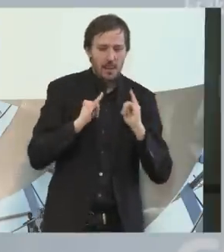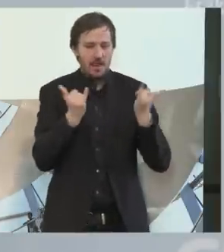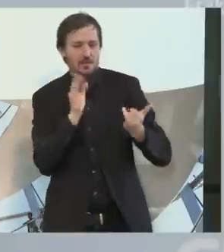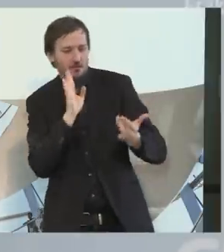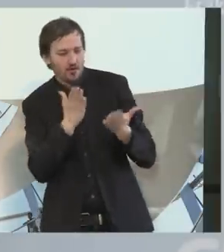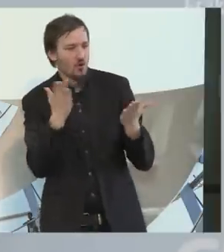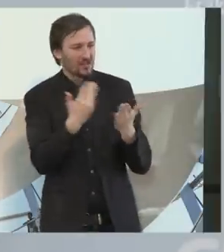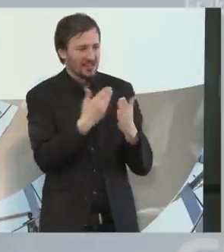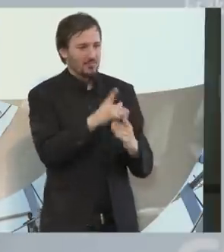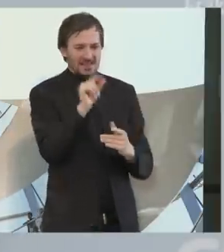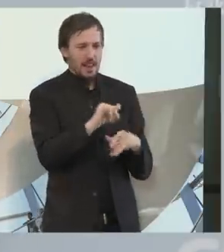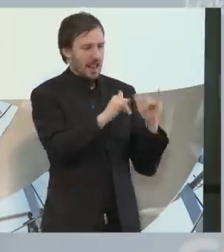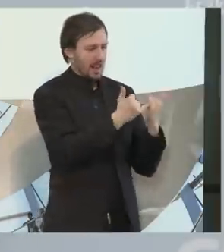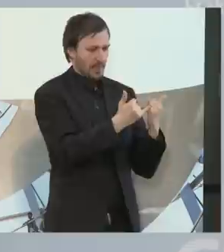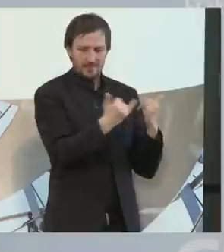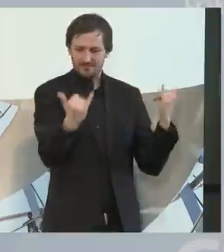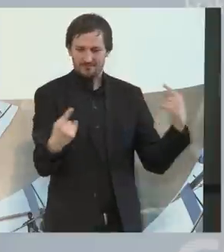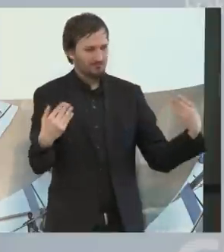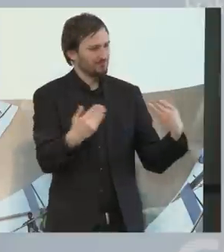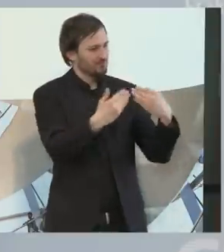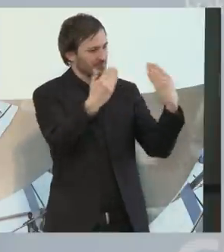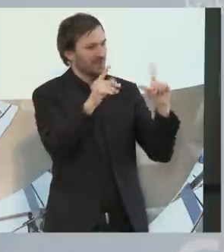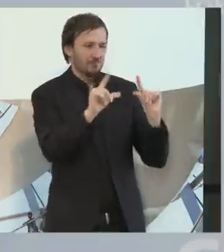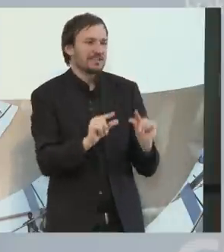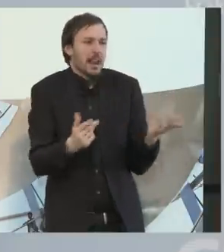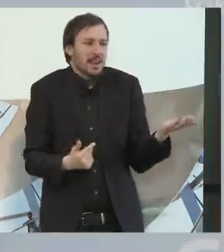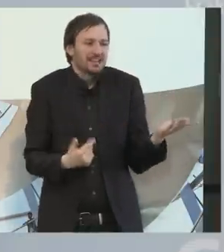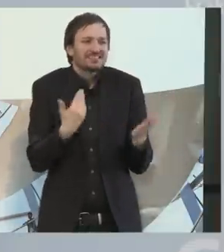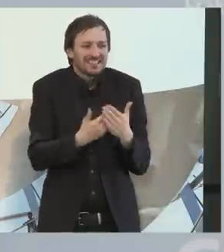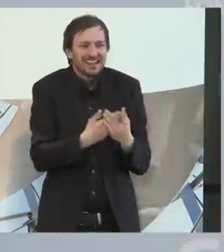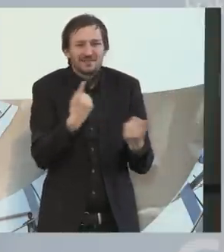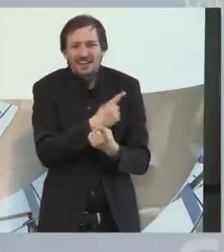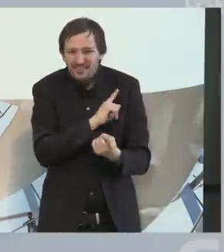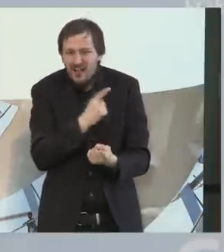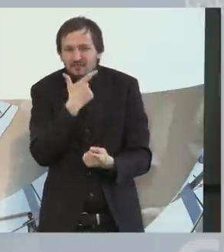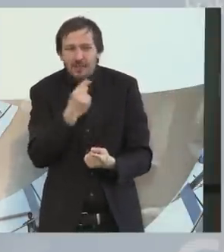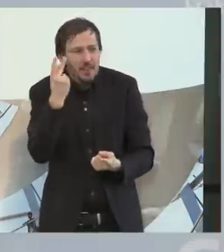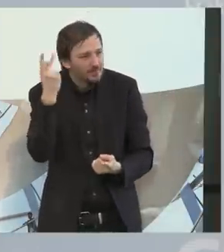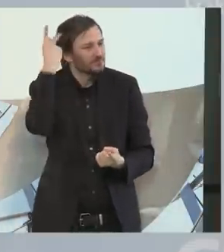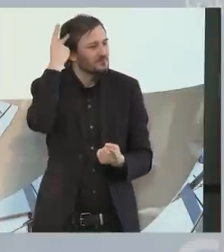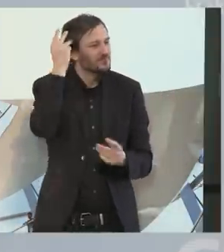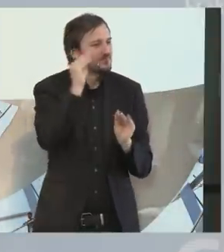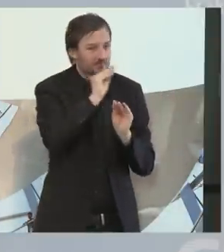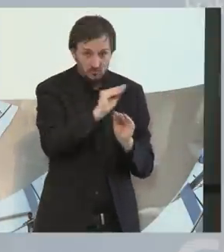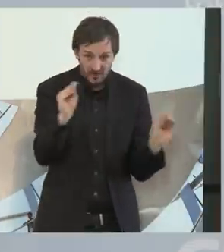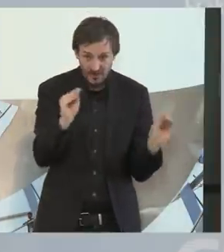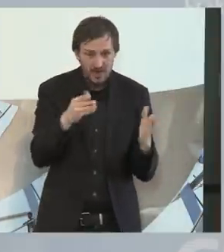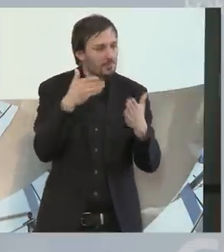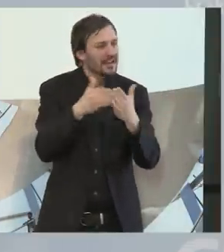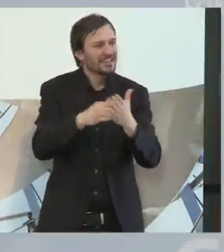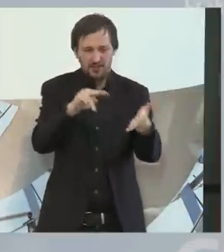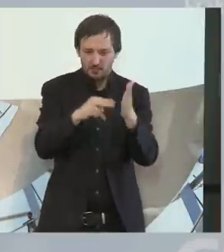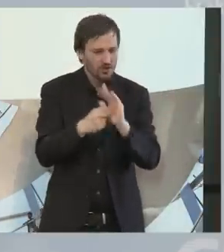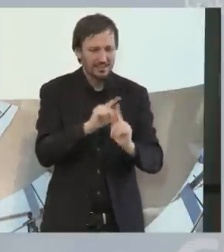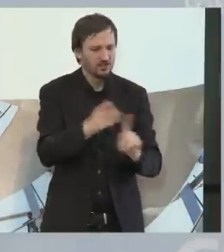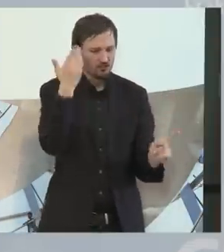bisschen widersprechen. Und deswegen möchte ich ganz gerne uns immer daran erinnern, dass wir in der Behindertenpolitik nicht von einem Extrem